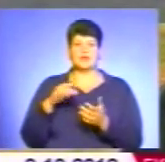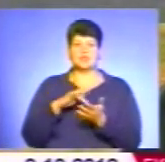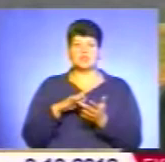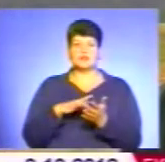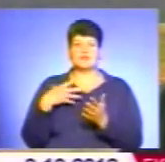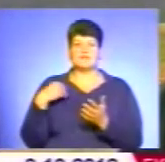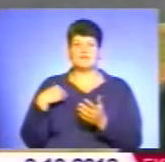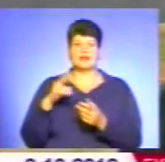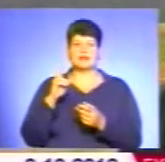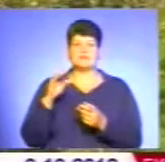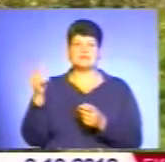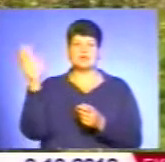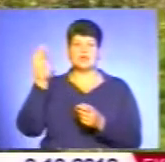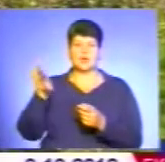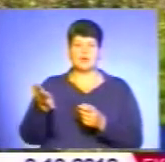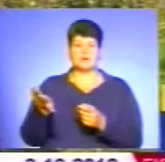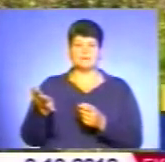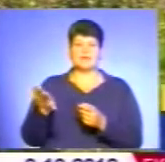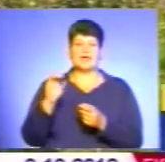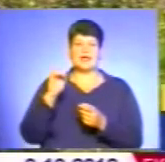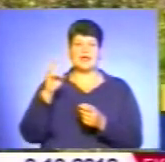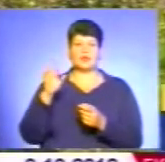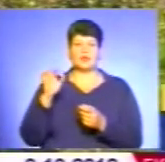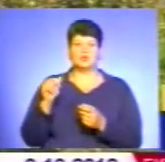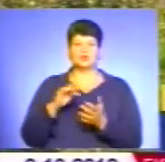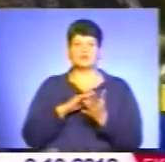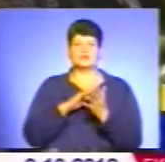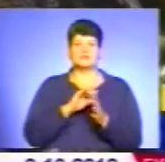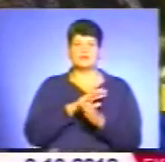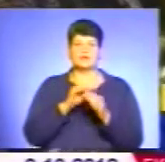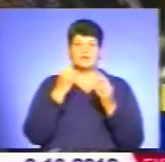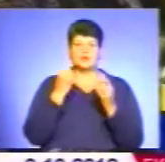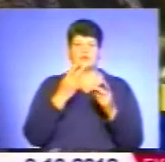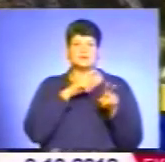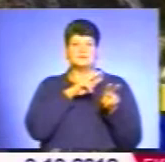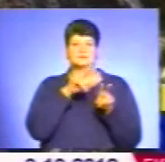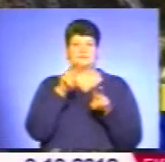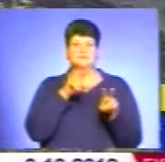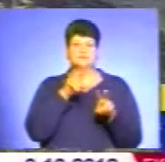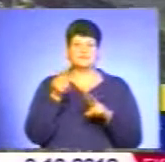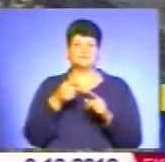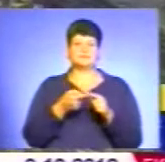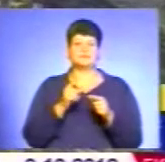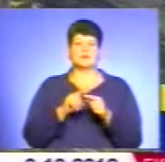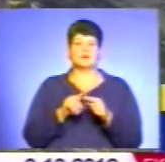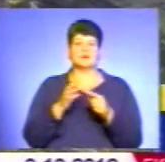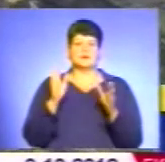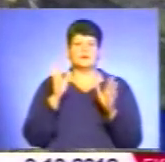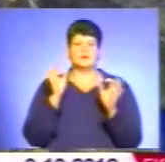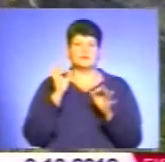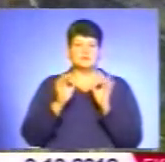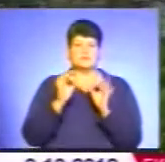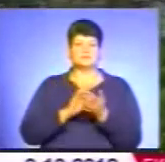і національний парк. Екотуристи-науковці з Франції не просто насолоджуватимуться навколишнім середовищем і чистим повітрям,